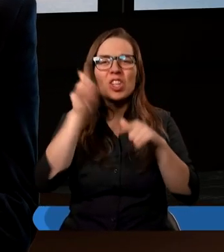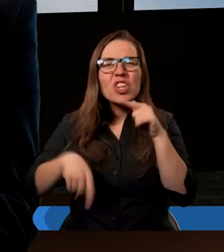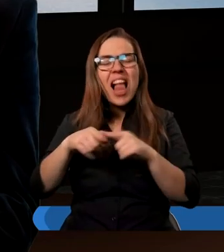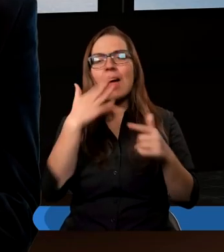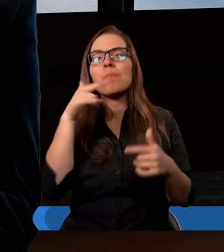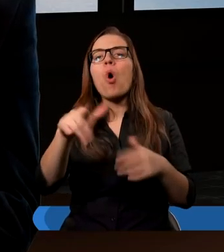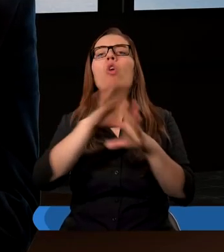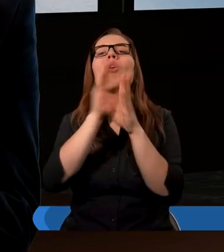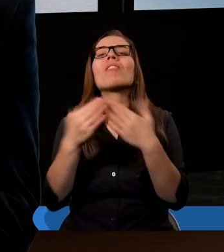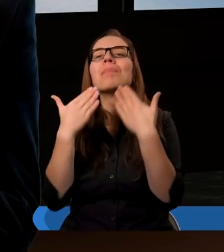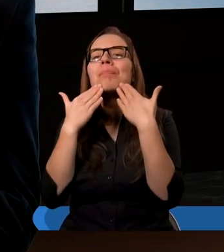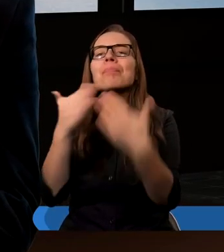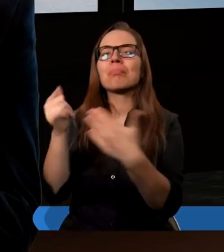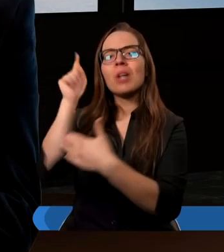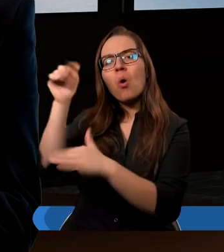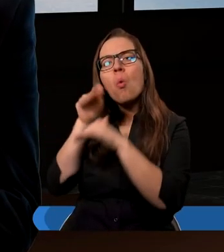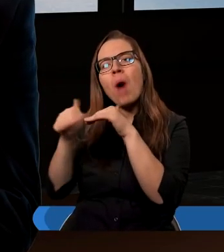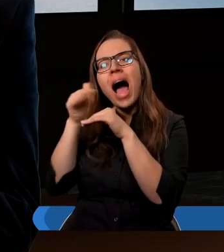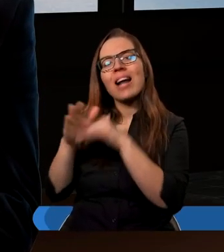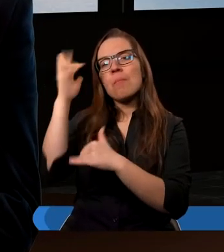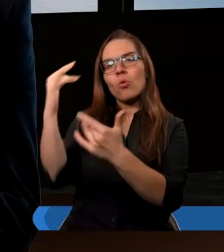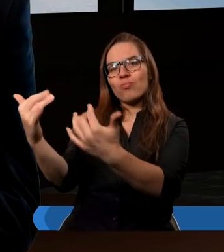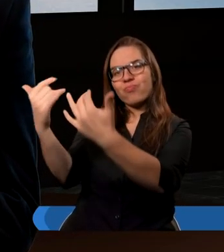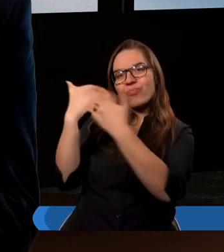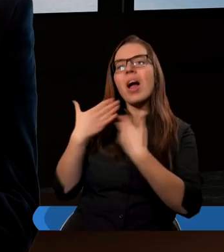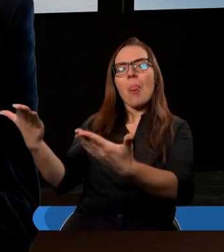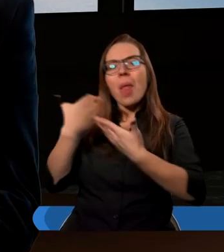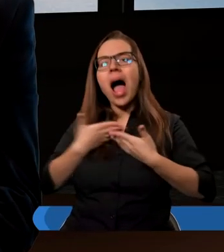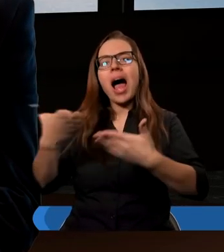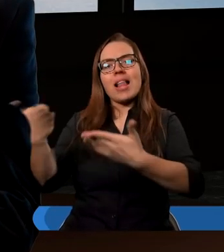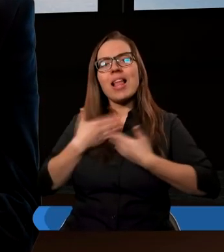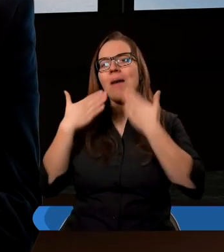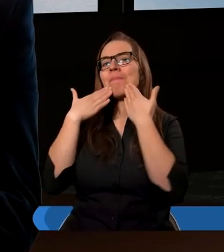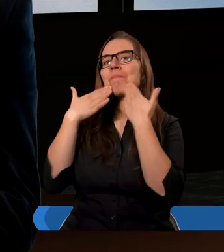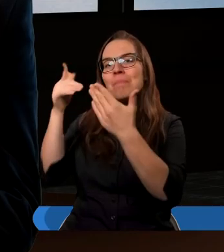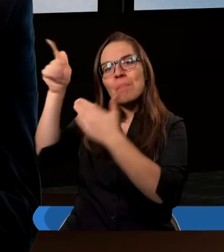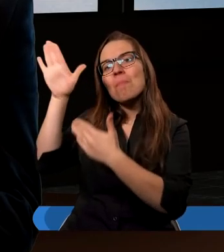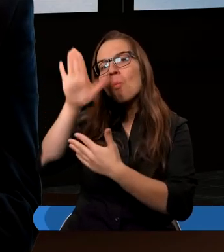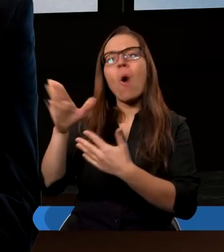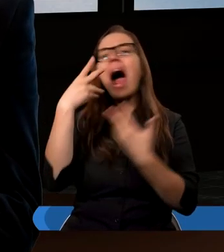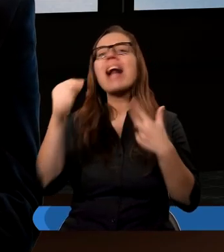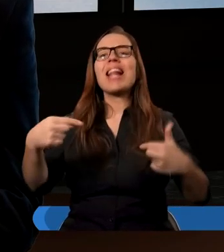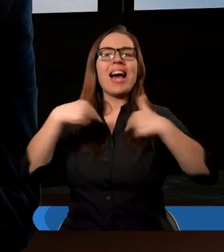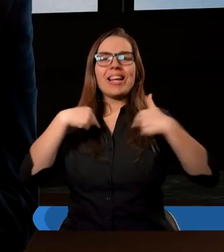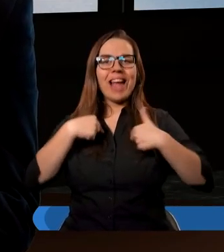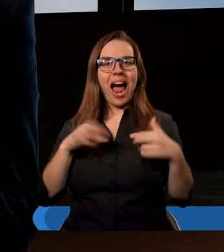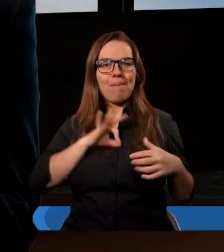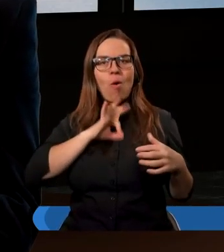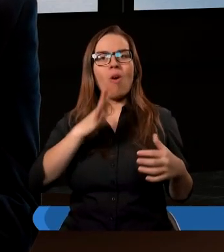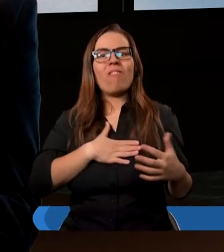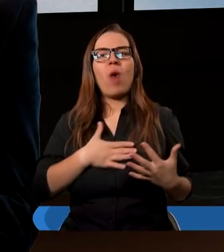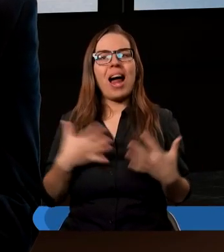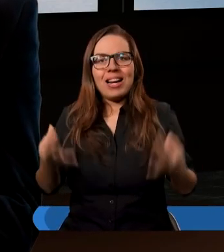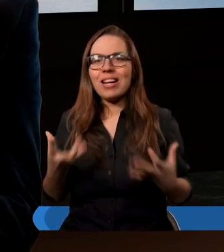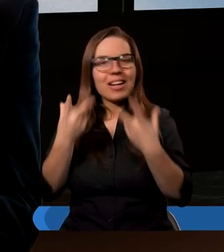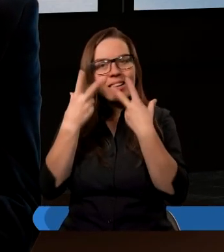że to Bóg wszystko daje. I tutaj jest strasznie mała nasza pamięć i tak dalej. Natomiast